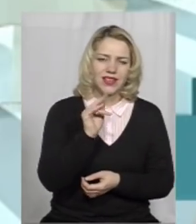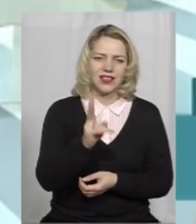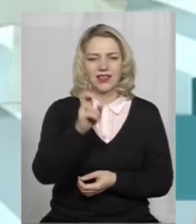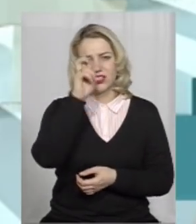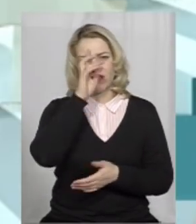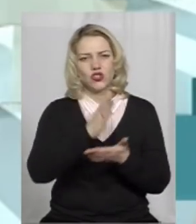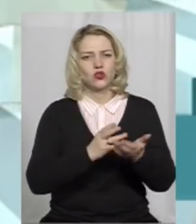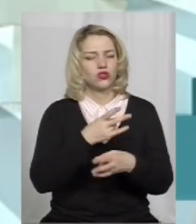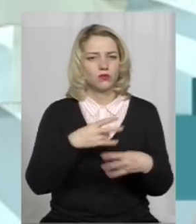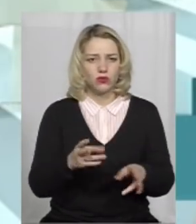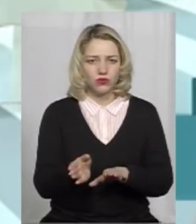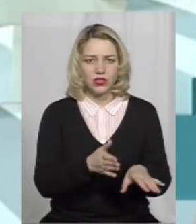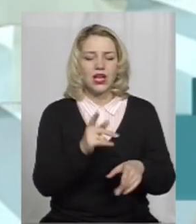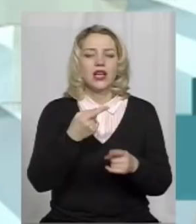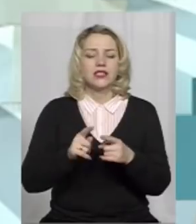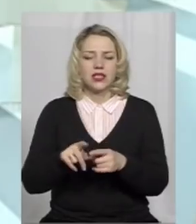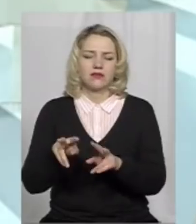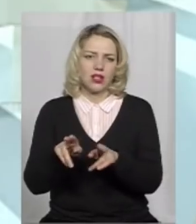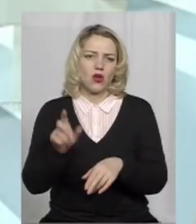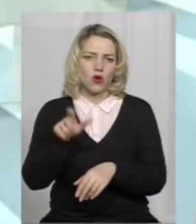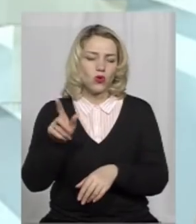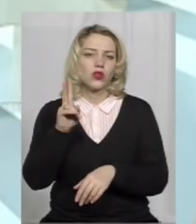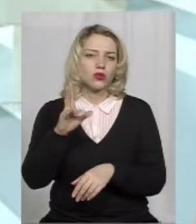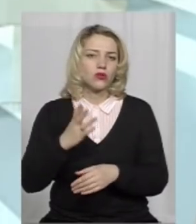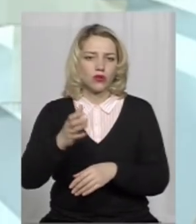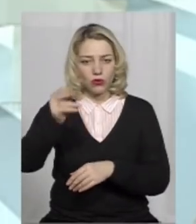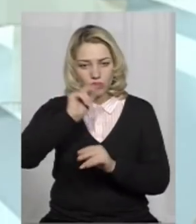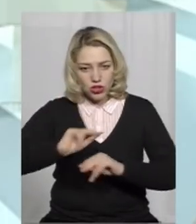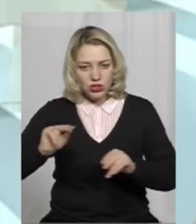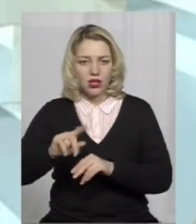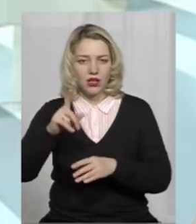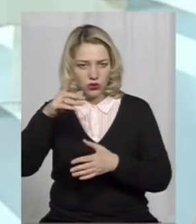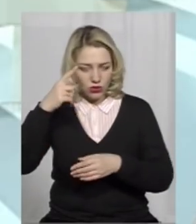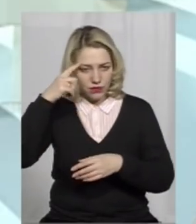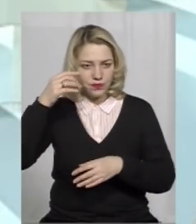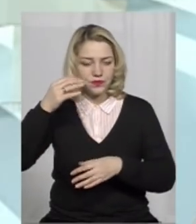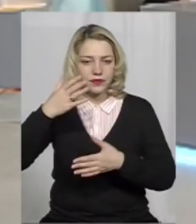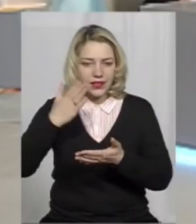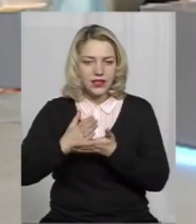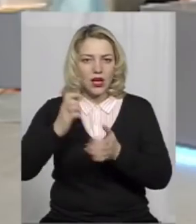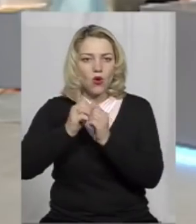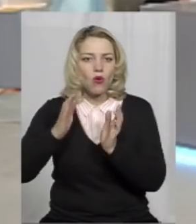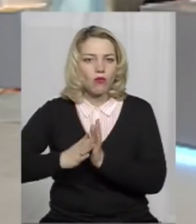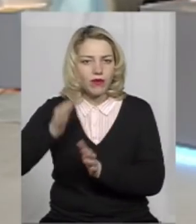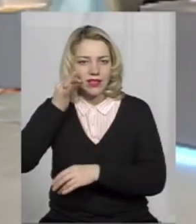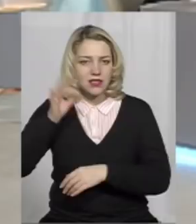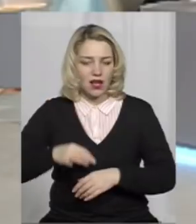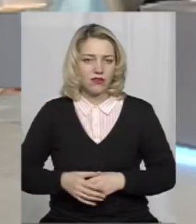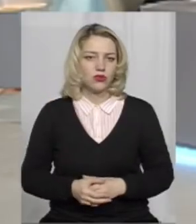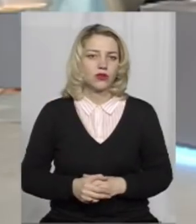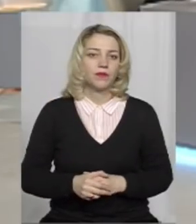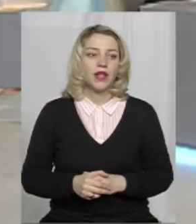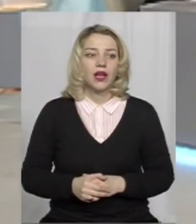Щоб це були люди, які є самі вчителями і які володіють теж комплексом умінь і навичок. Скажіть, будь ласка, основні